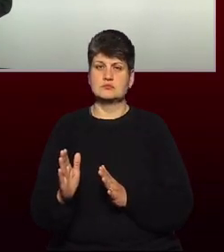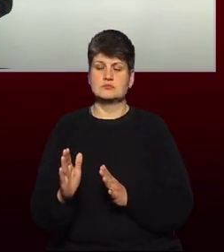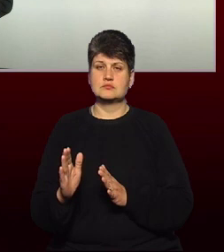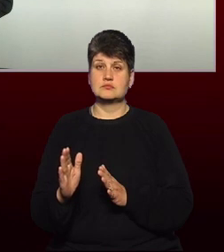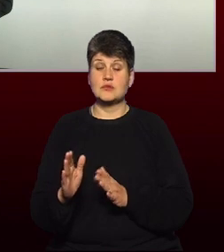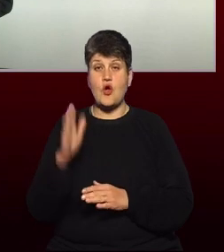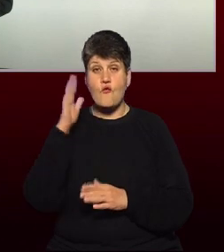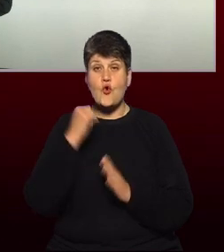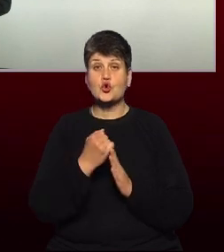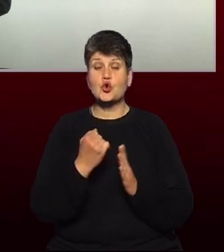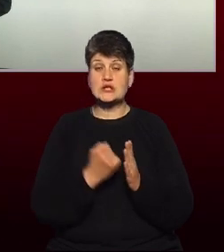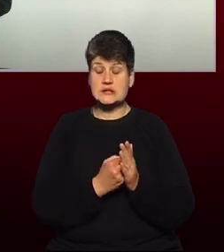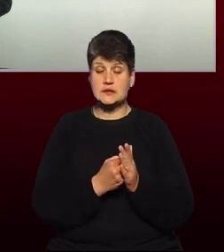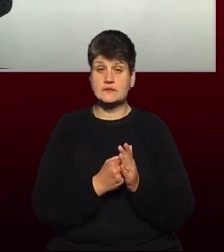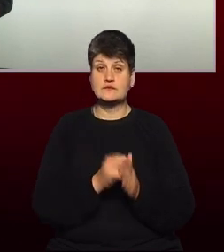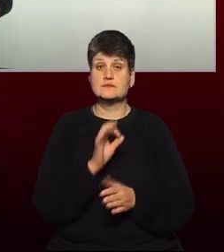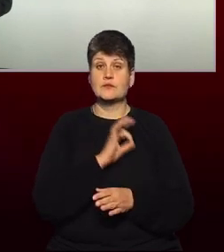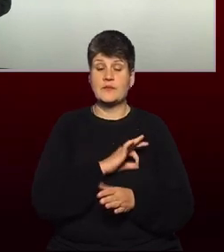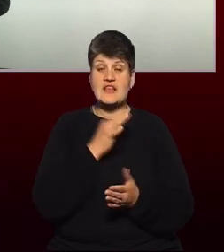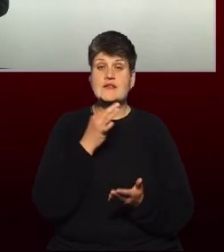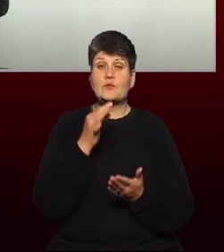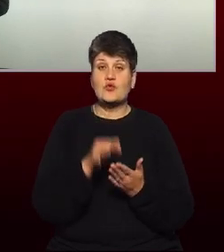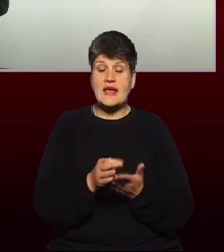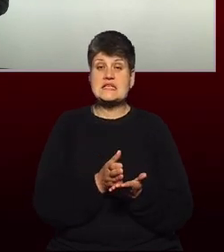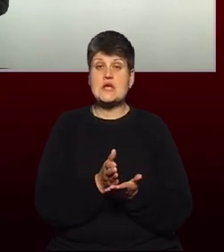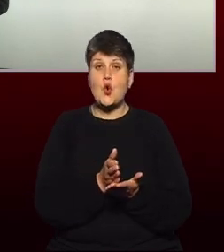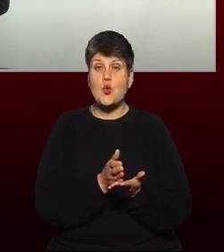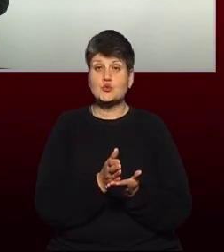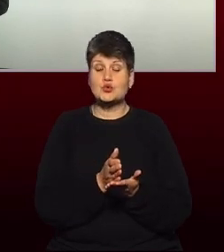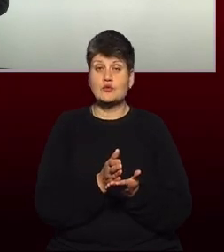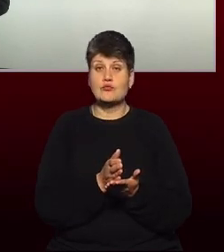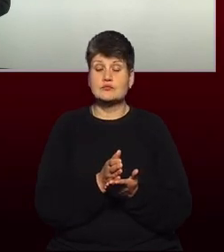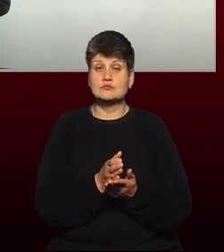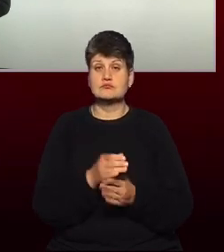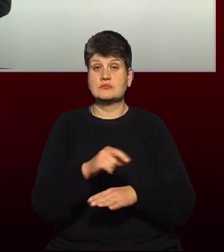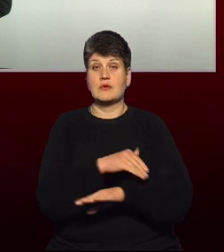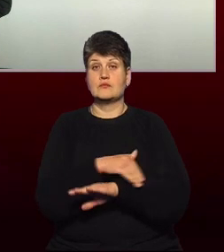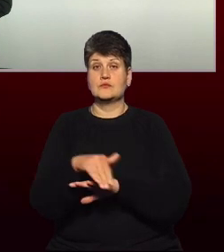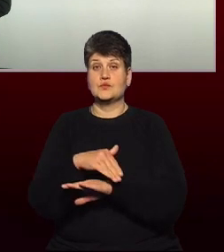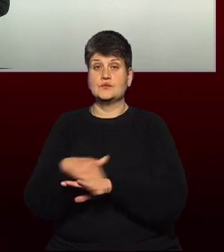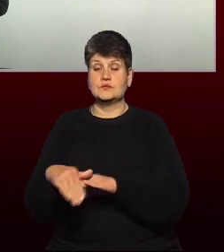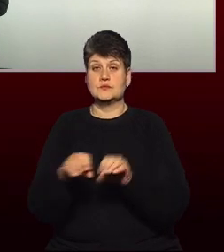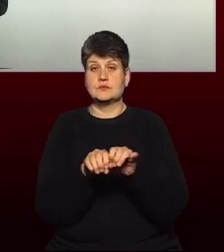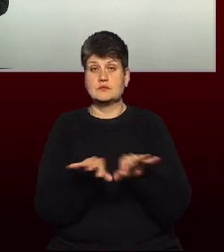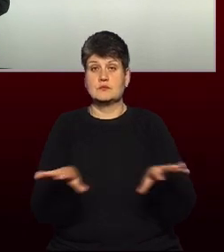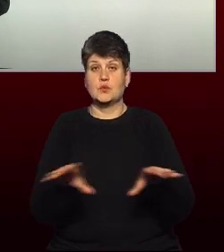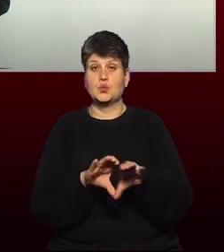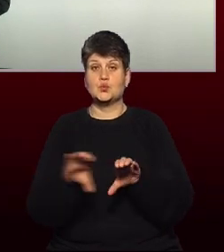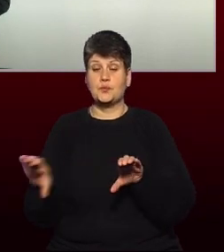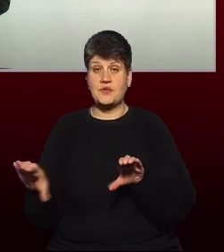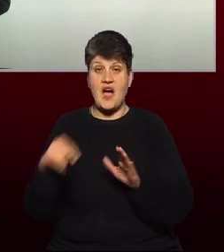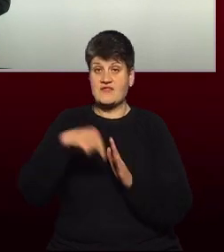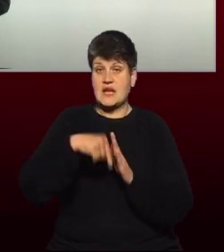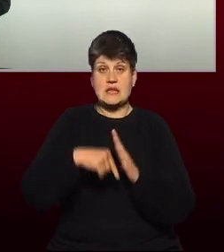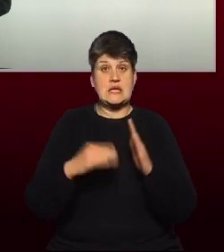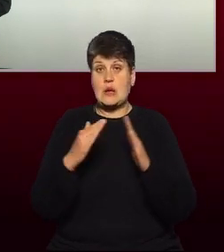Водоканал експлуатує і відповідає за обслуговування зовнішніх мереж водопроводу і каналізації. В середині будинку мережі є, якщо